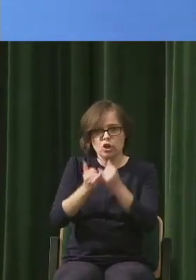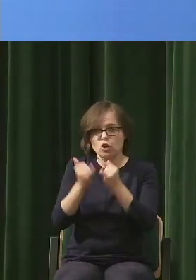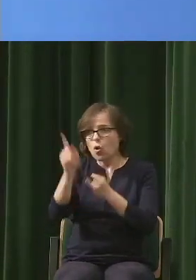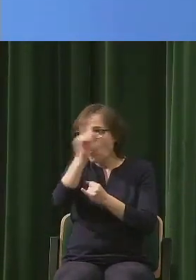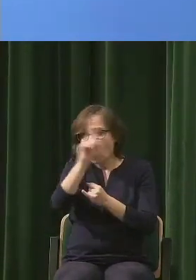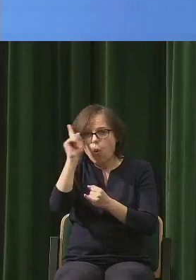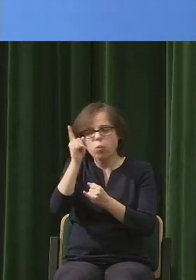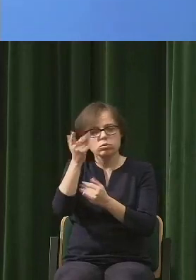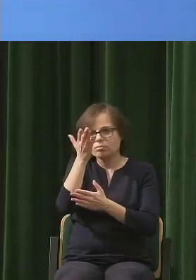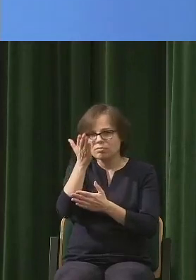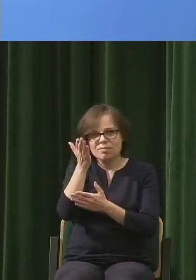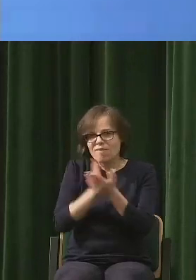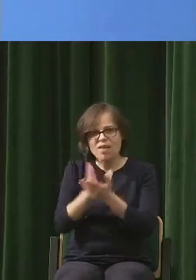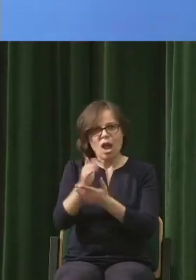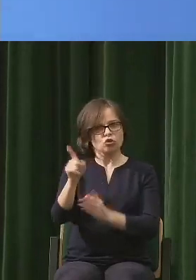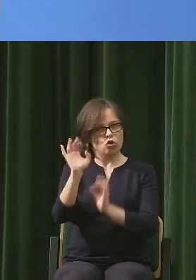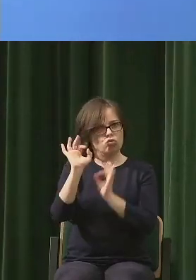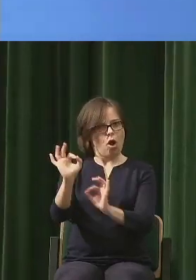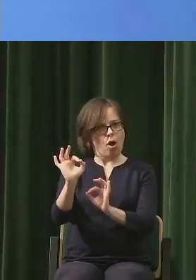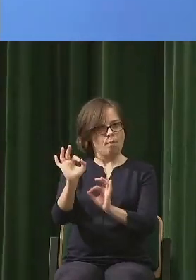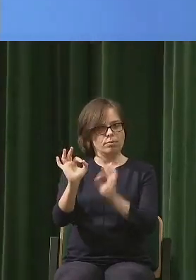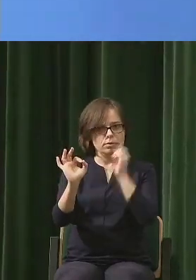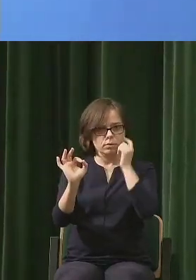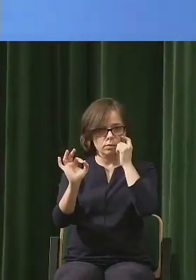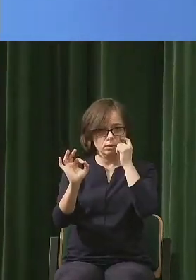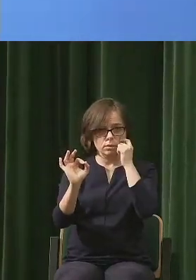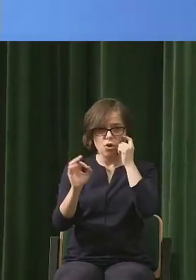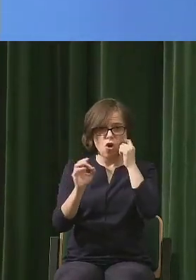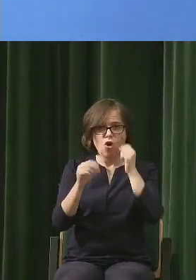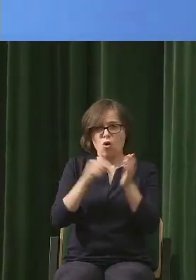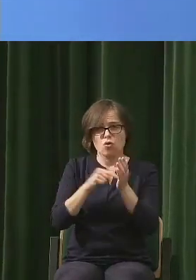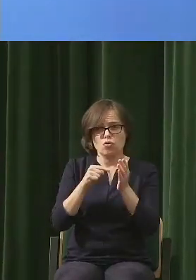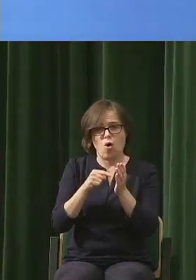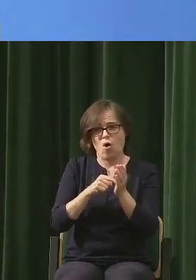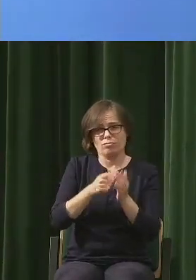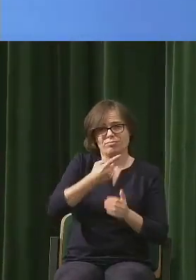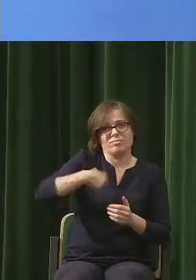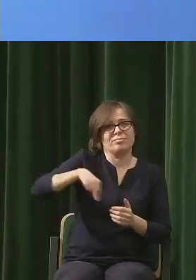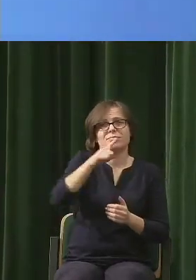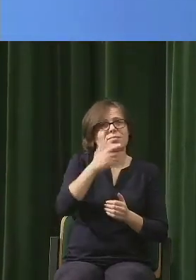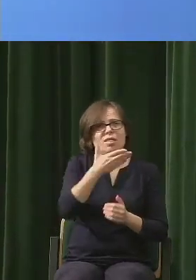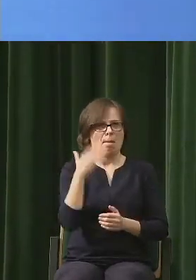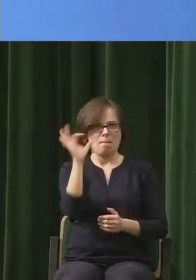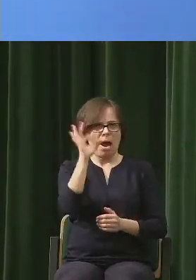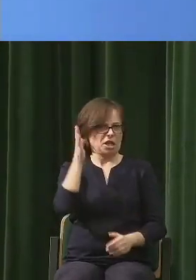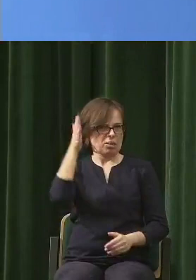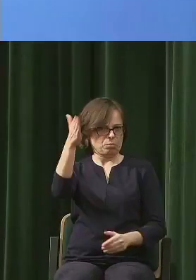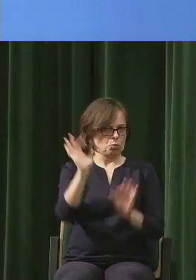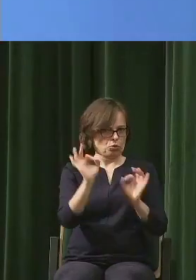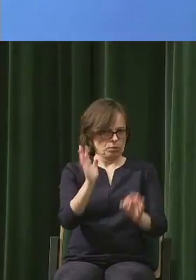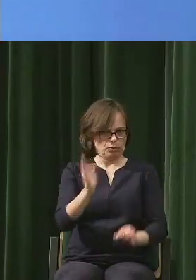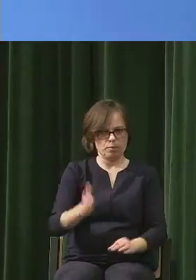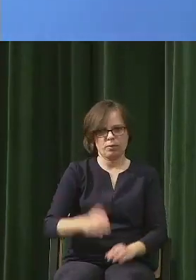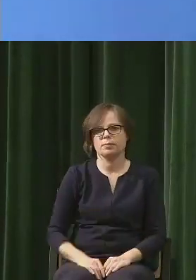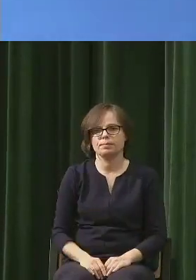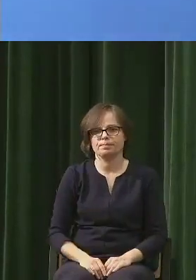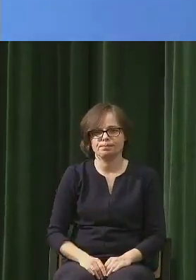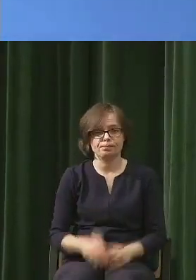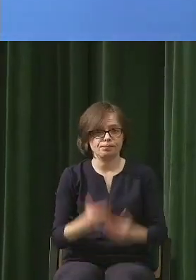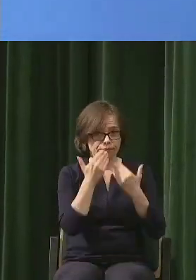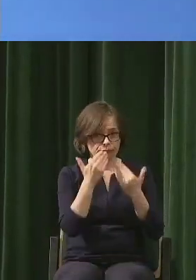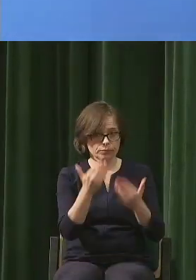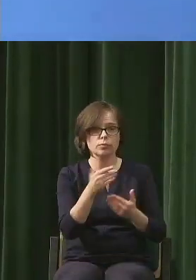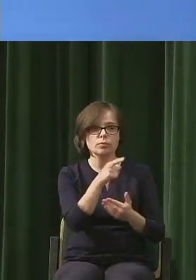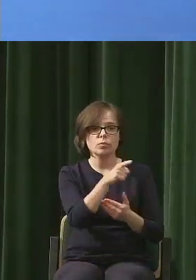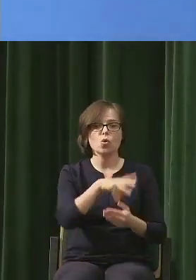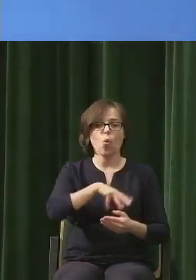wiara w dobrego i twórczego człowieka, nie mamy szans. Tak uważam. Dziękuję o tę duchowość. Będziemy jeszcze